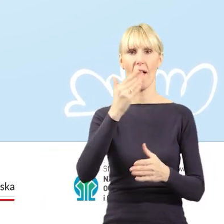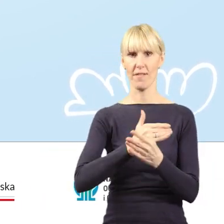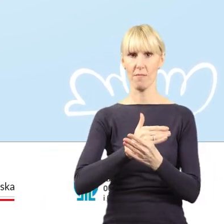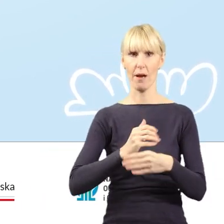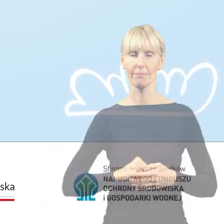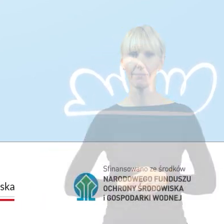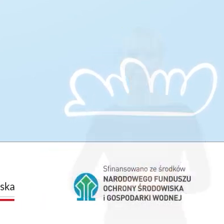i Twojej firmy.